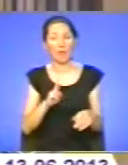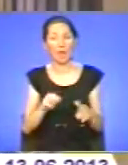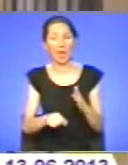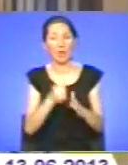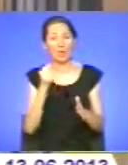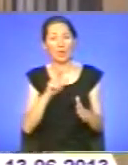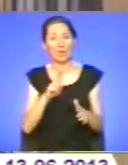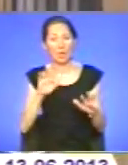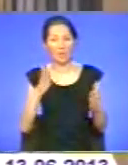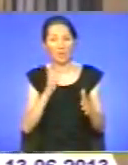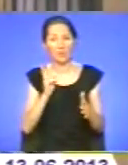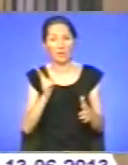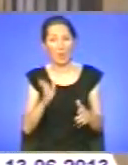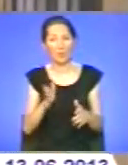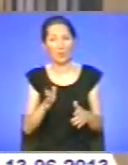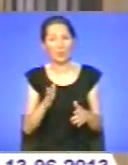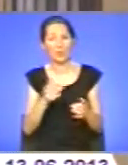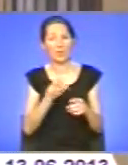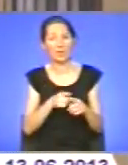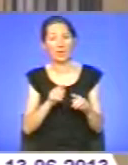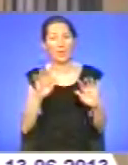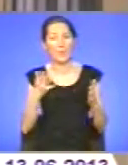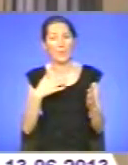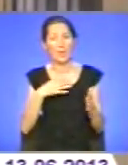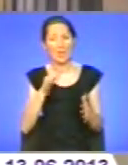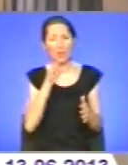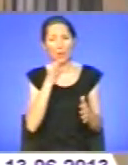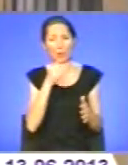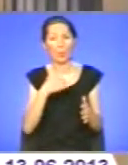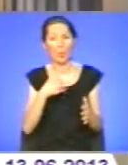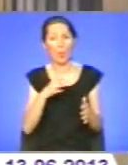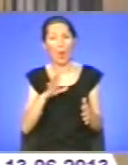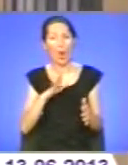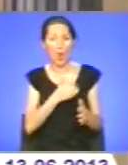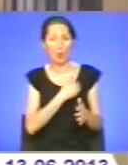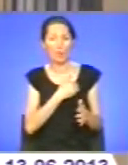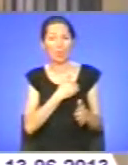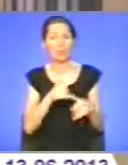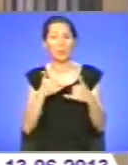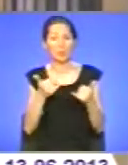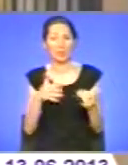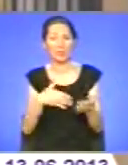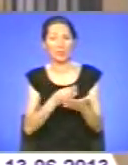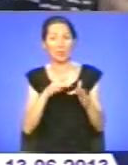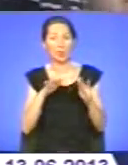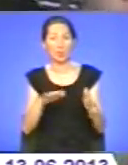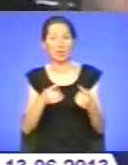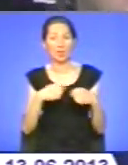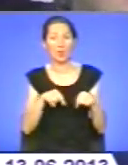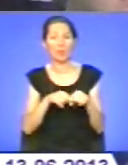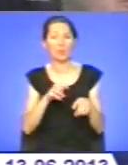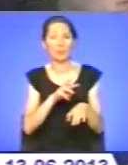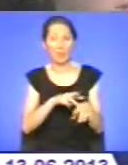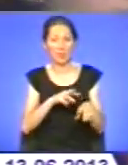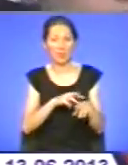відбувався. На даний момент мені сподобалося, і я б хотів присвідати свою діяльність органами НДКЦ. Особливу